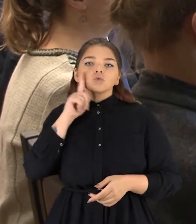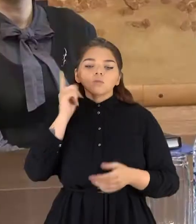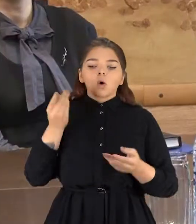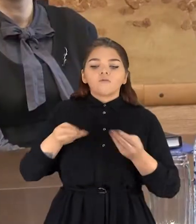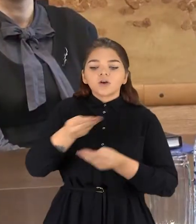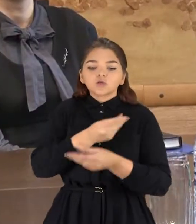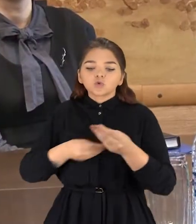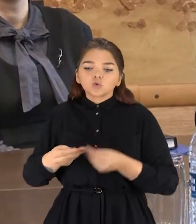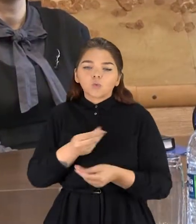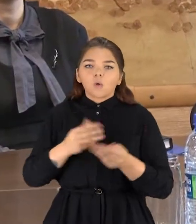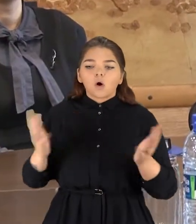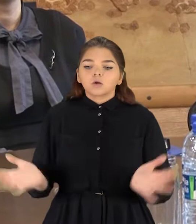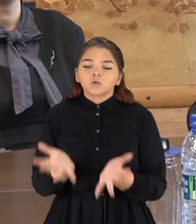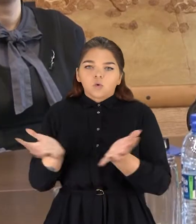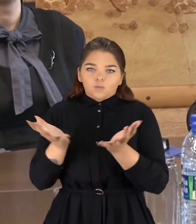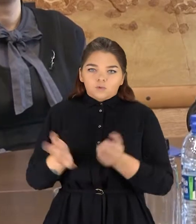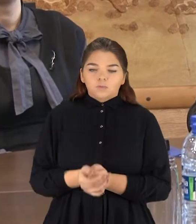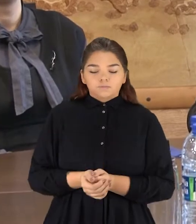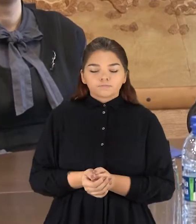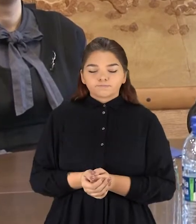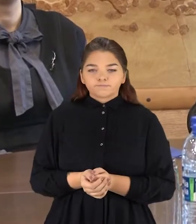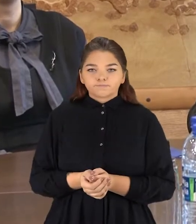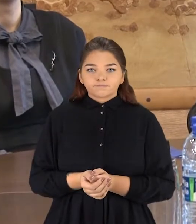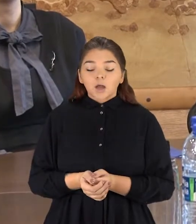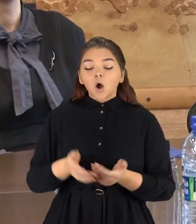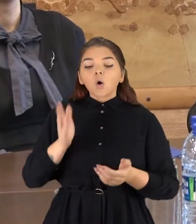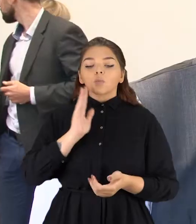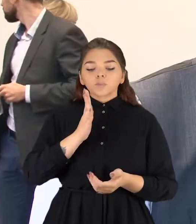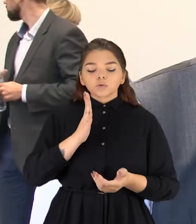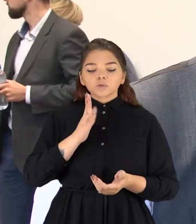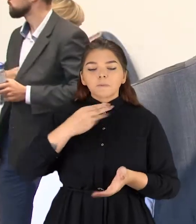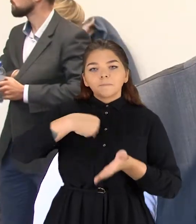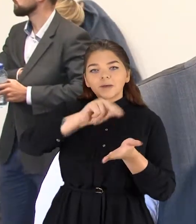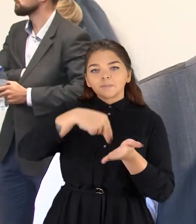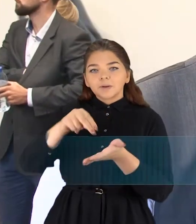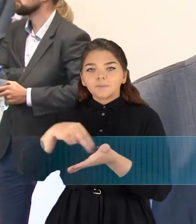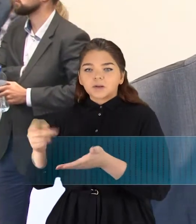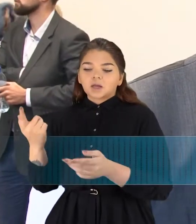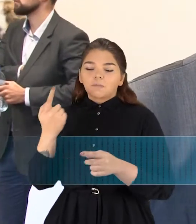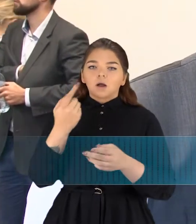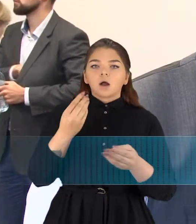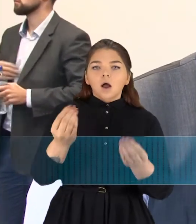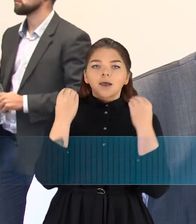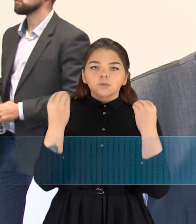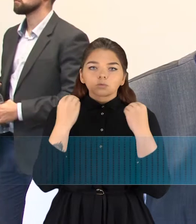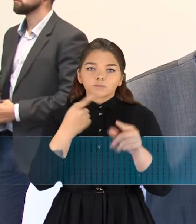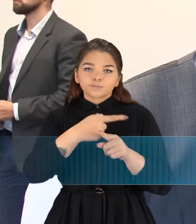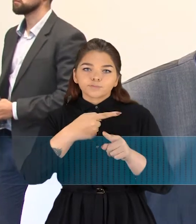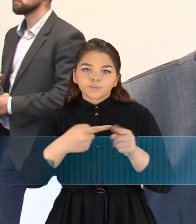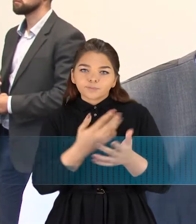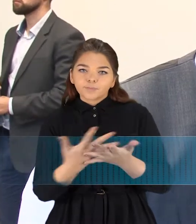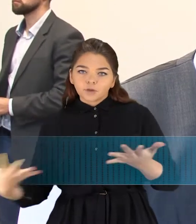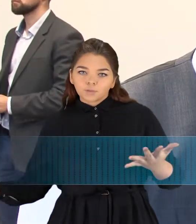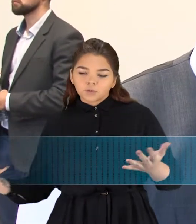lindarystę skatinimą. Tams tiek specialią akademiją, kuria ir panaudos gauta parama. Tai bus perkamas edukacinės priemonės